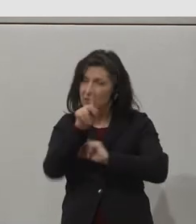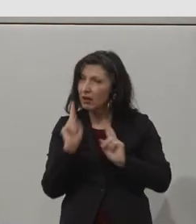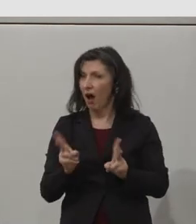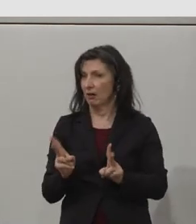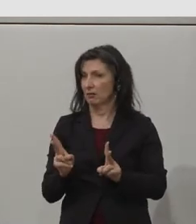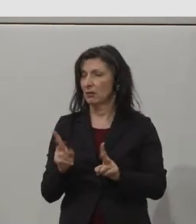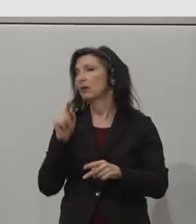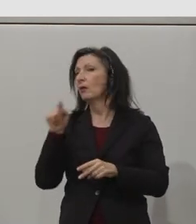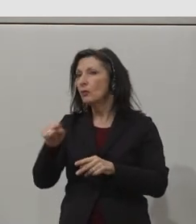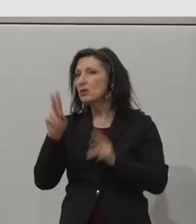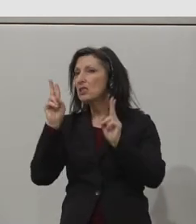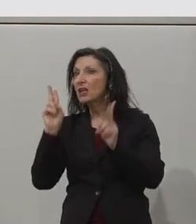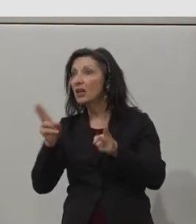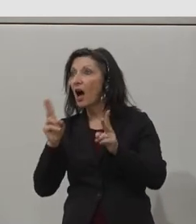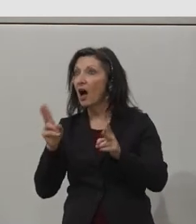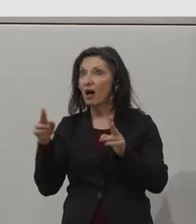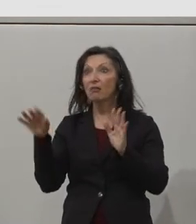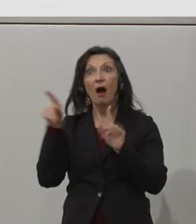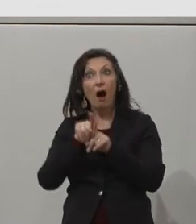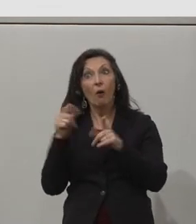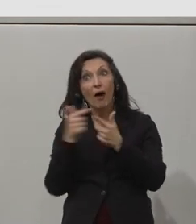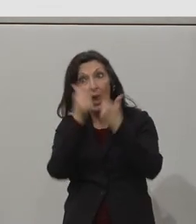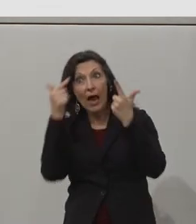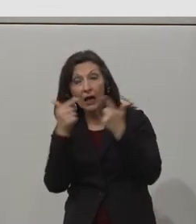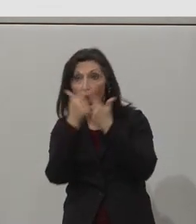can use. Next slide, please. Please.